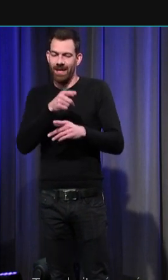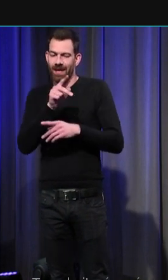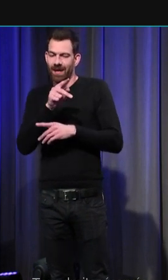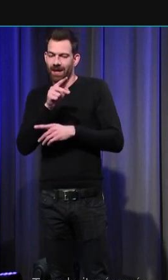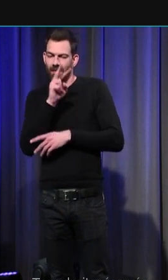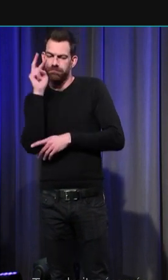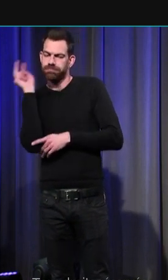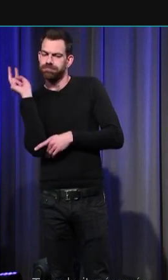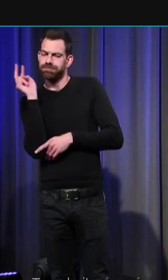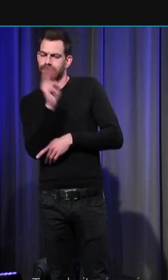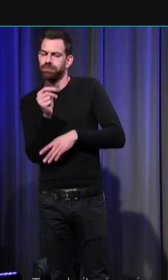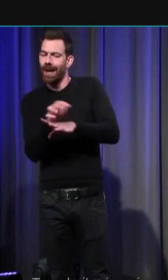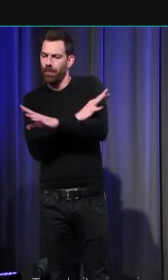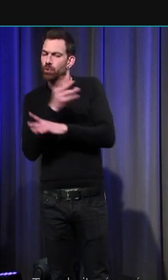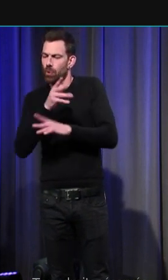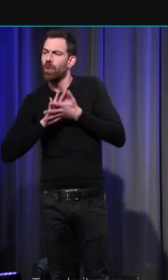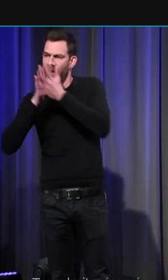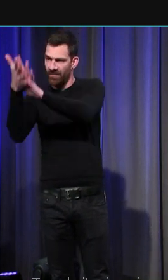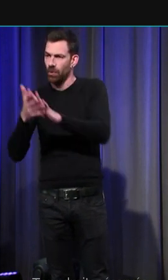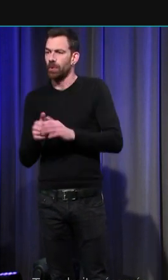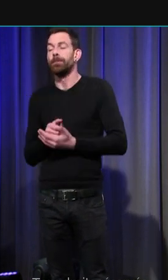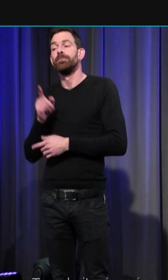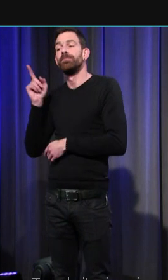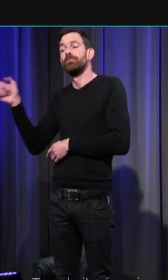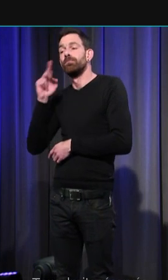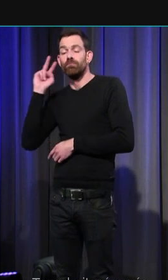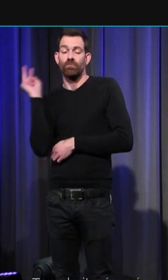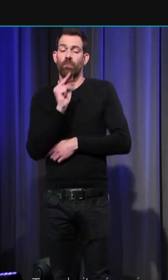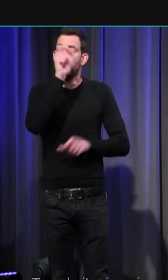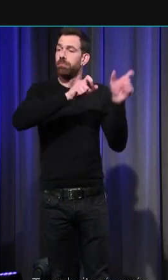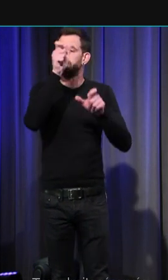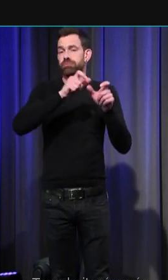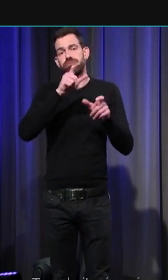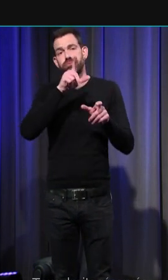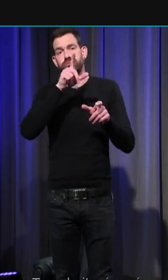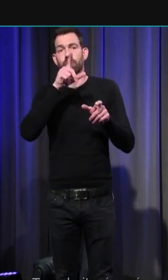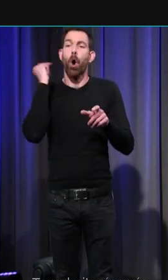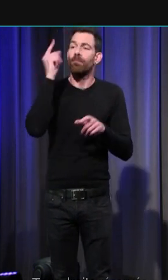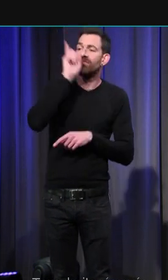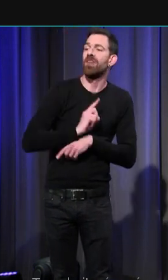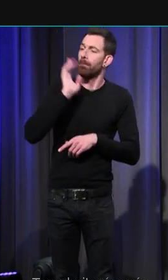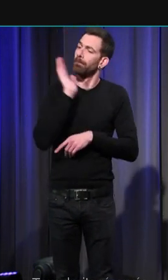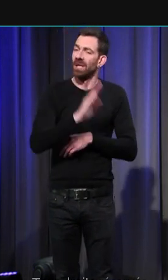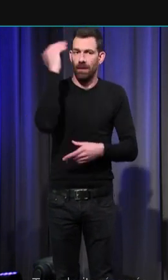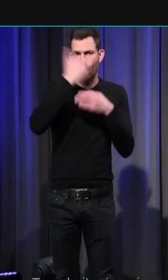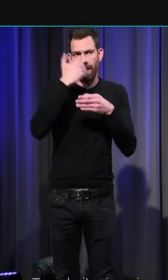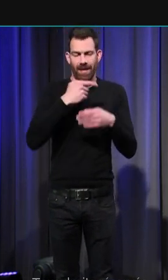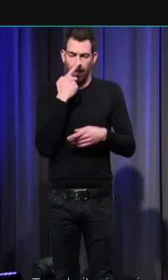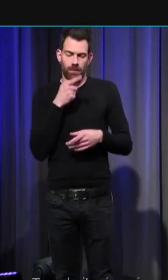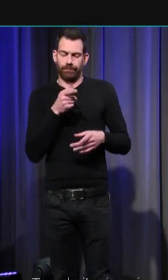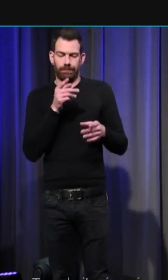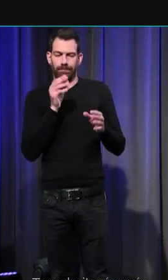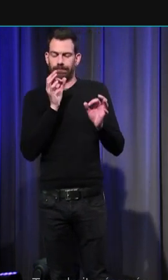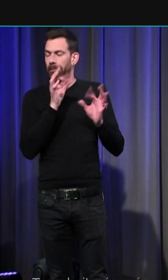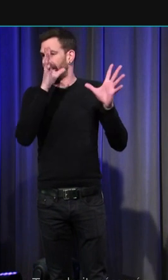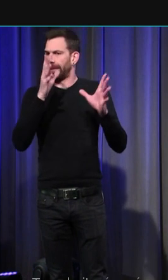Pour lui, les hommes et les femmes du Moyen Âge sont émotifs parce que, finalement, ce sont de grands enfants, des êtres attachants,